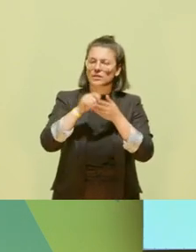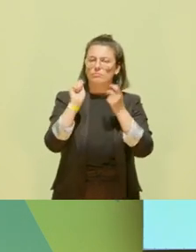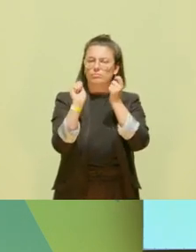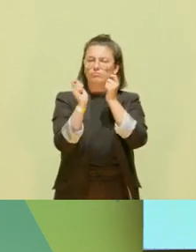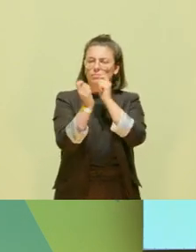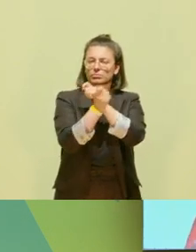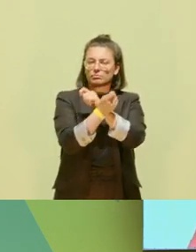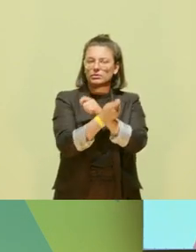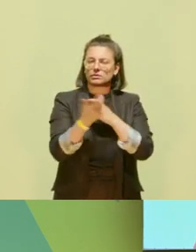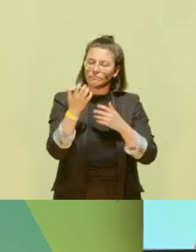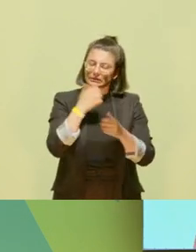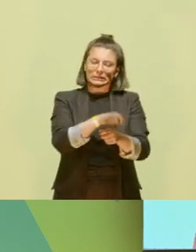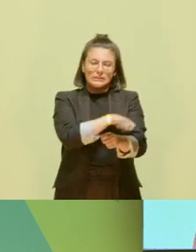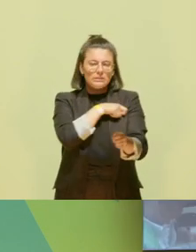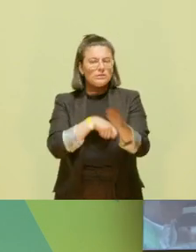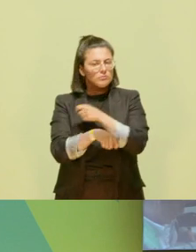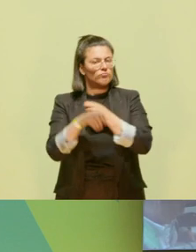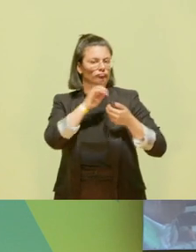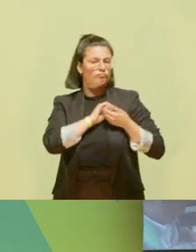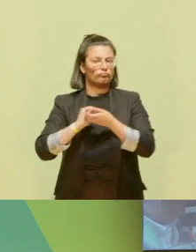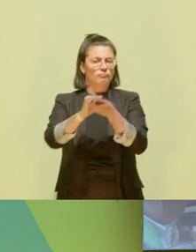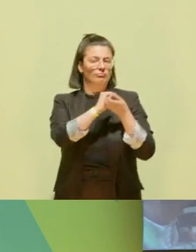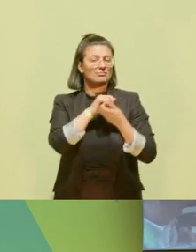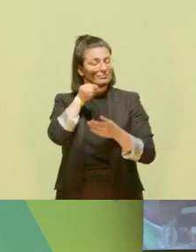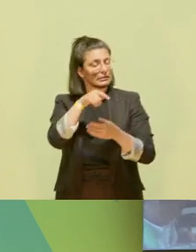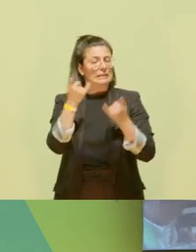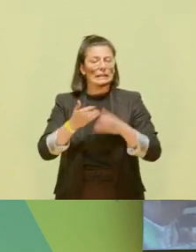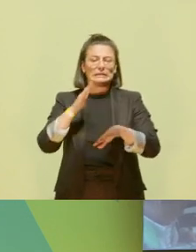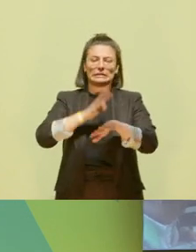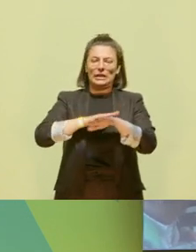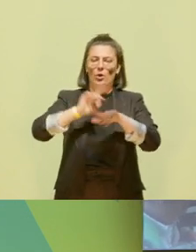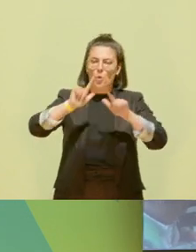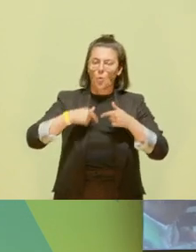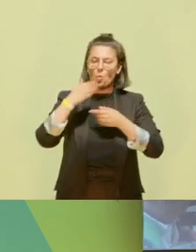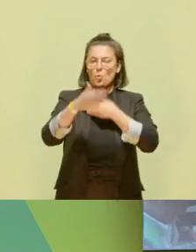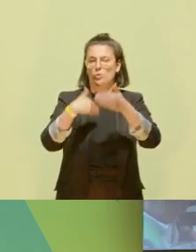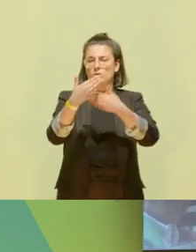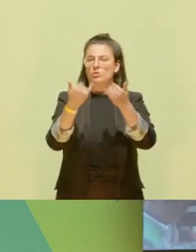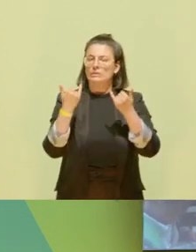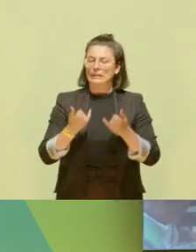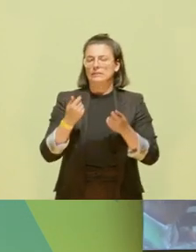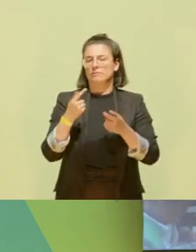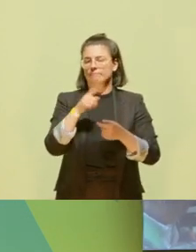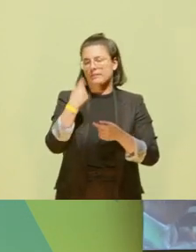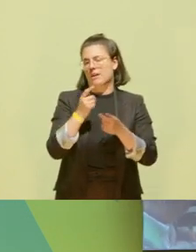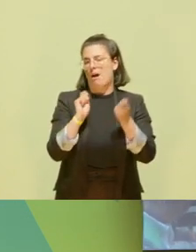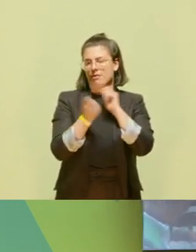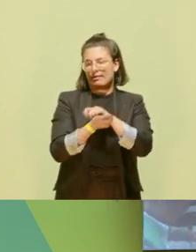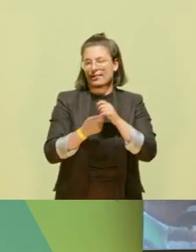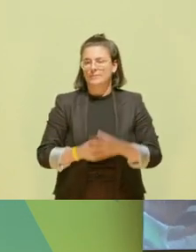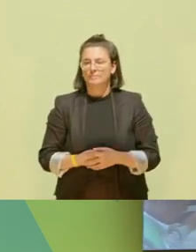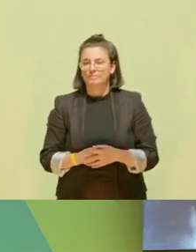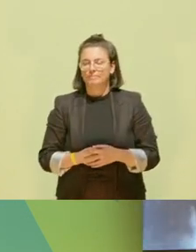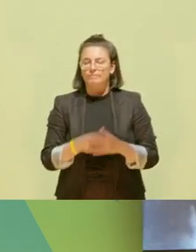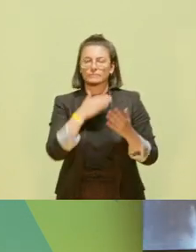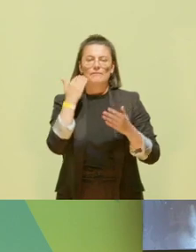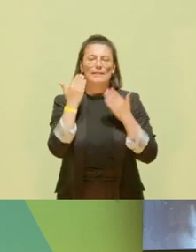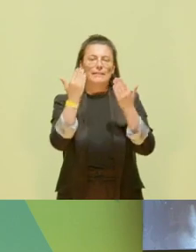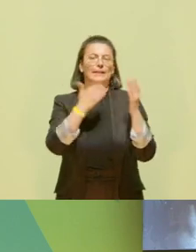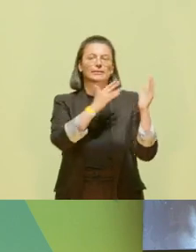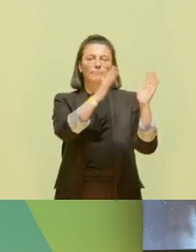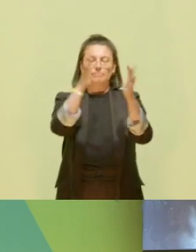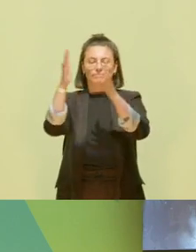bevorstehen, anpacken. Denn das ist unsere Zeit und wir handeln jetzt. Vielen Dank. Applaus Applaus Applaus Applaus